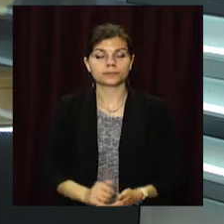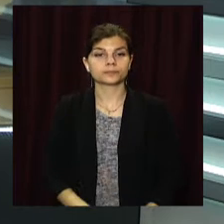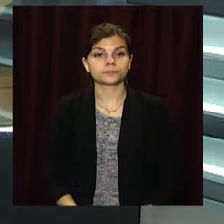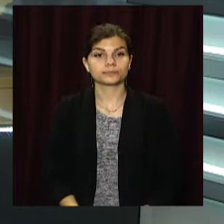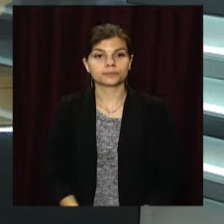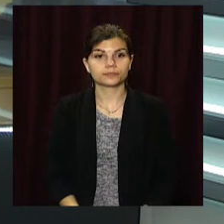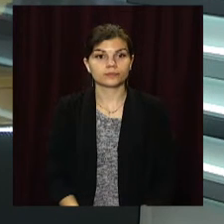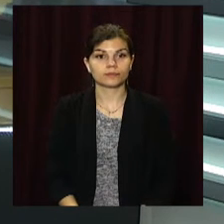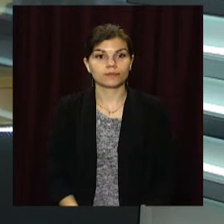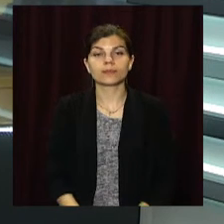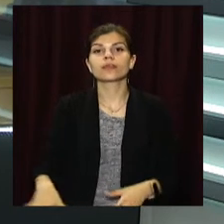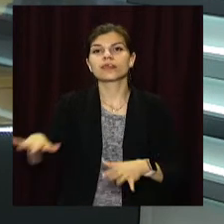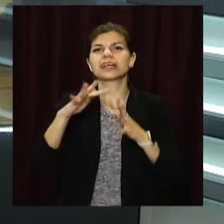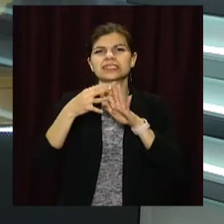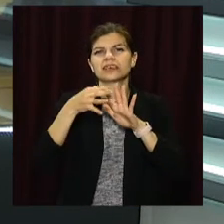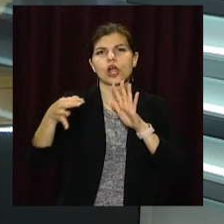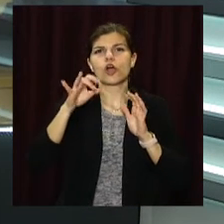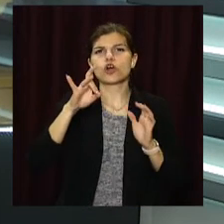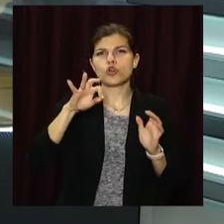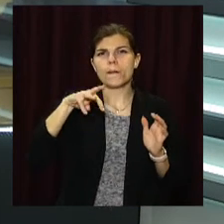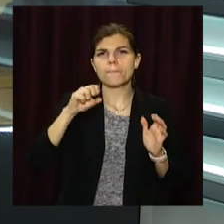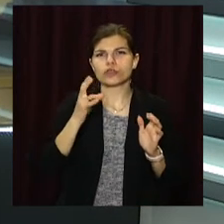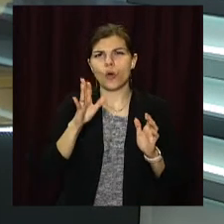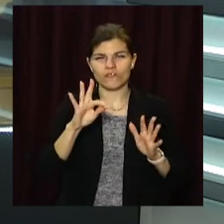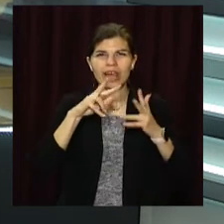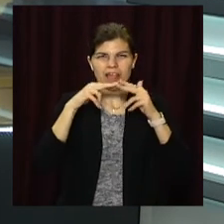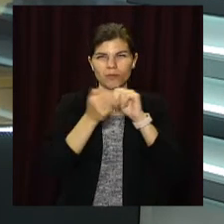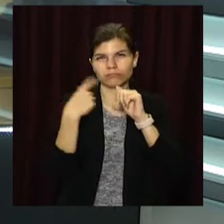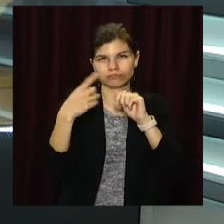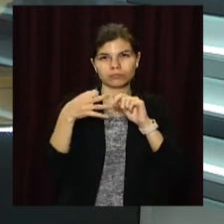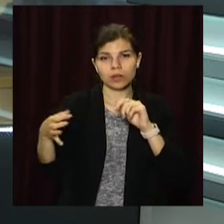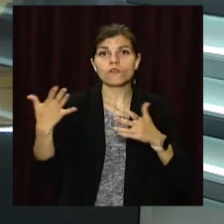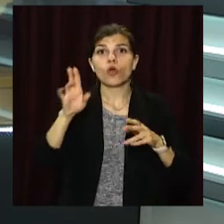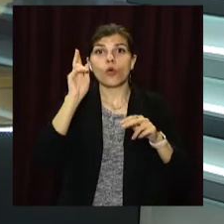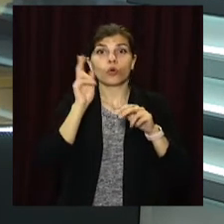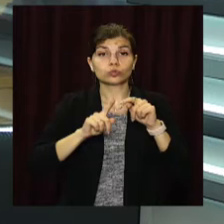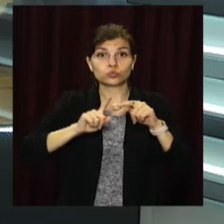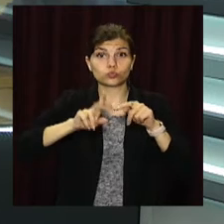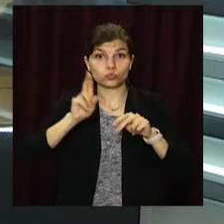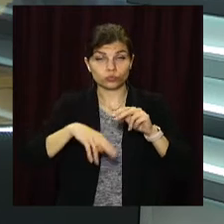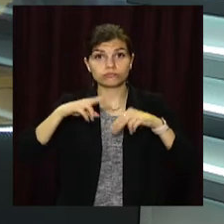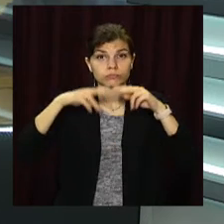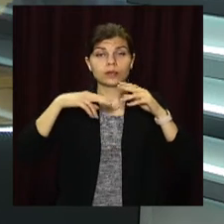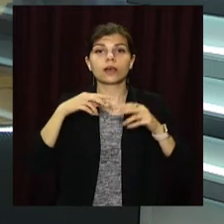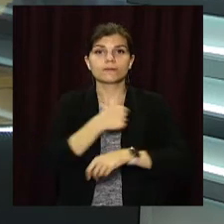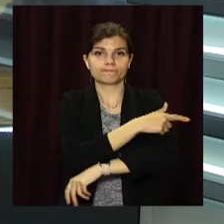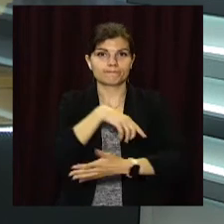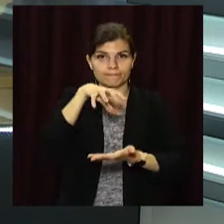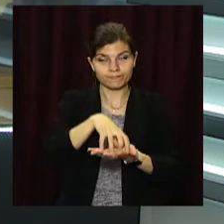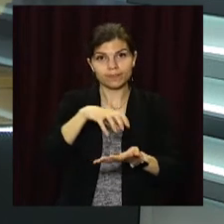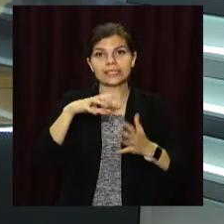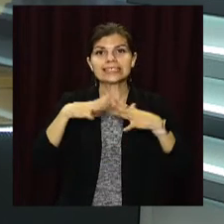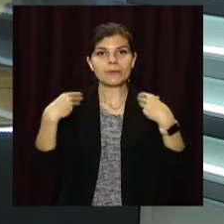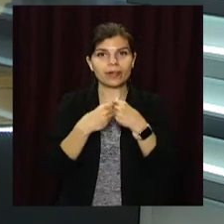У Романковому, в одному з районів Кам'янського, завершується будівництво першої амбулаторії сімейної медицини.